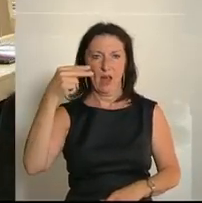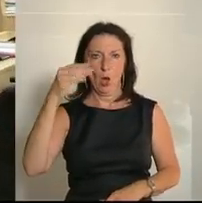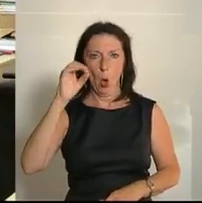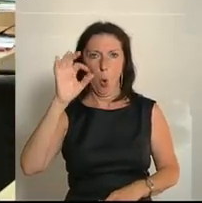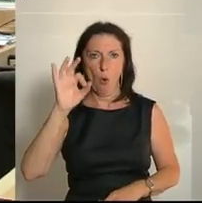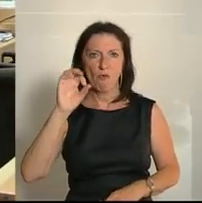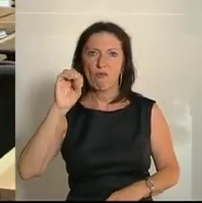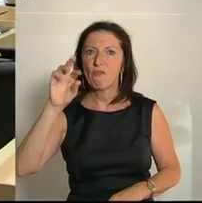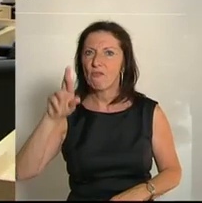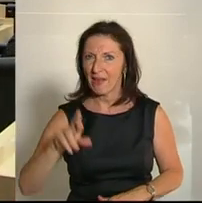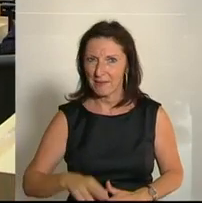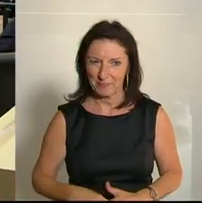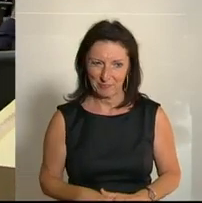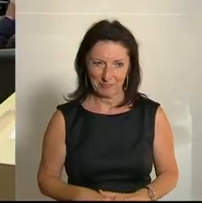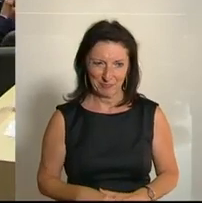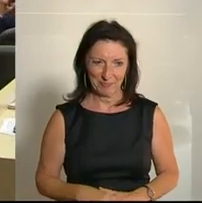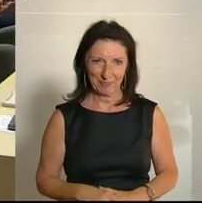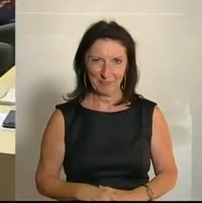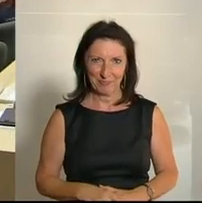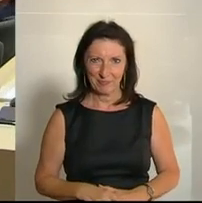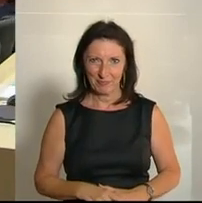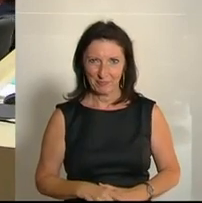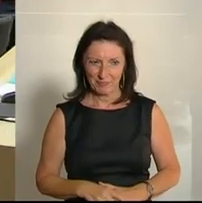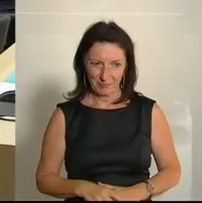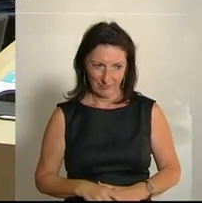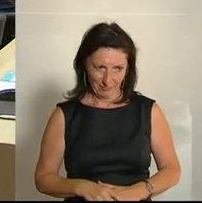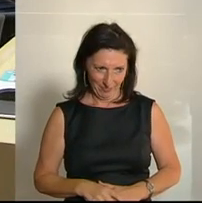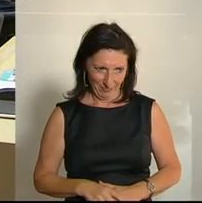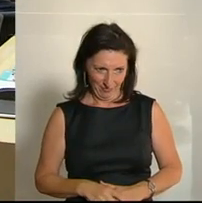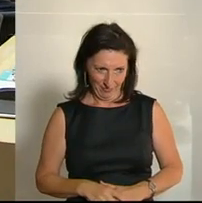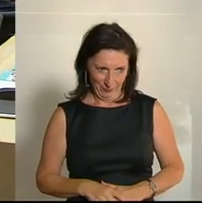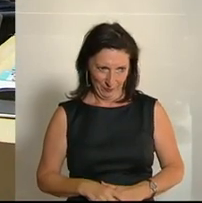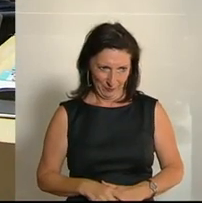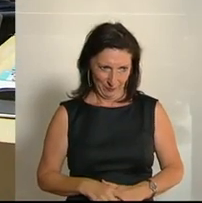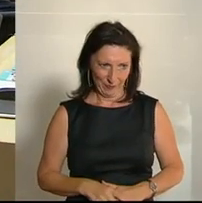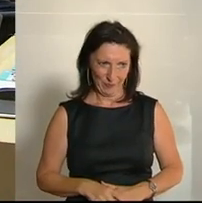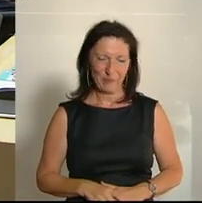sind mitten oder eigentlich schon gegen Ende der Debatte rund um einen dringlichen Antrag der SPÖ zu einer Lehrstellen-Garantie.